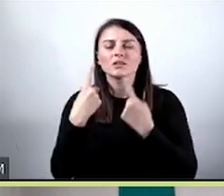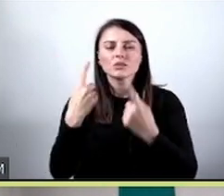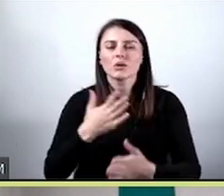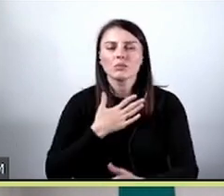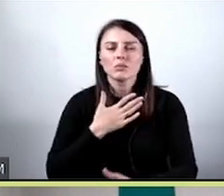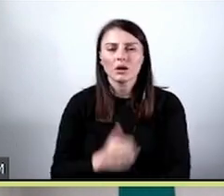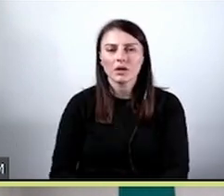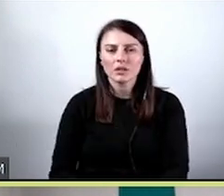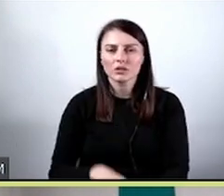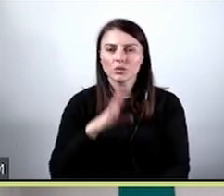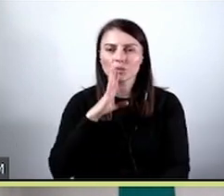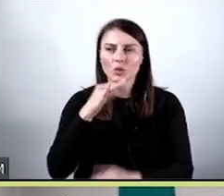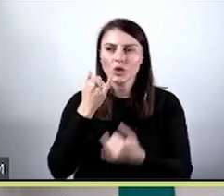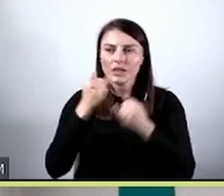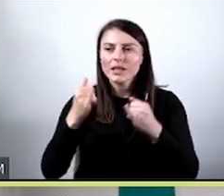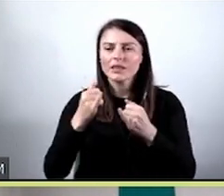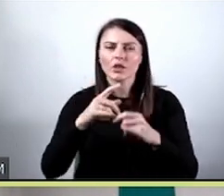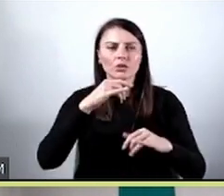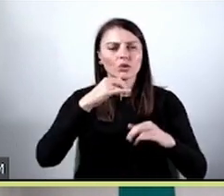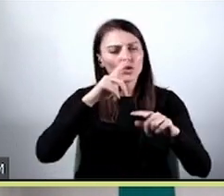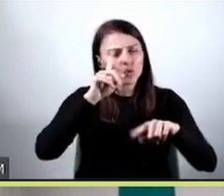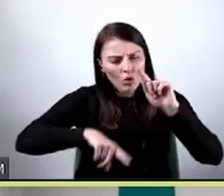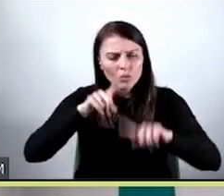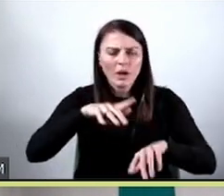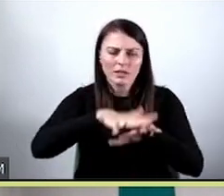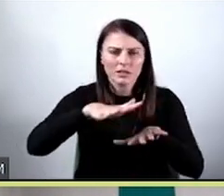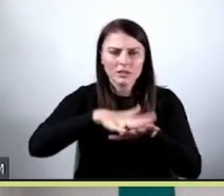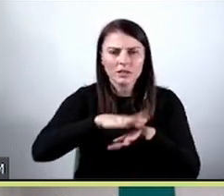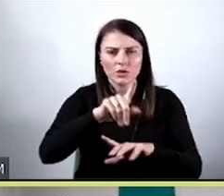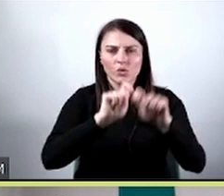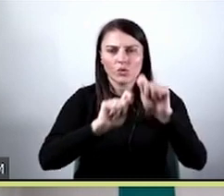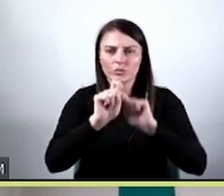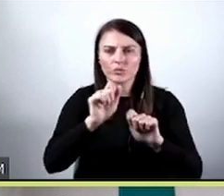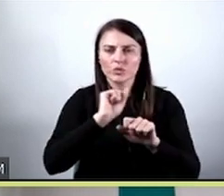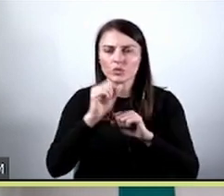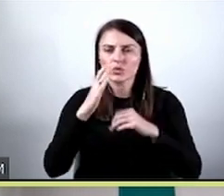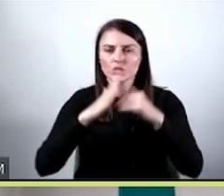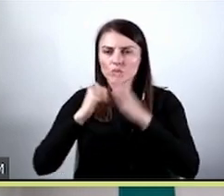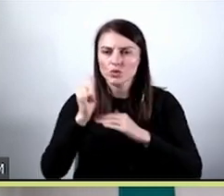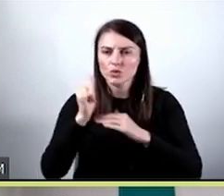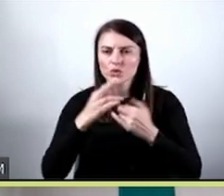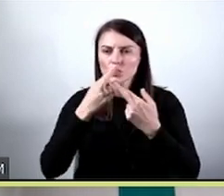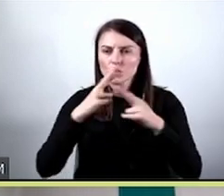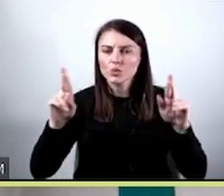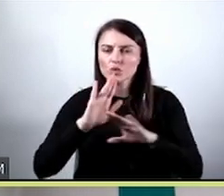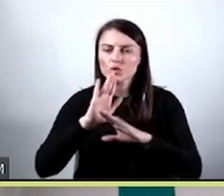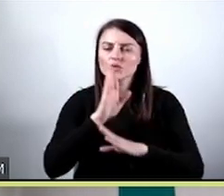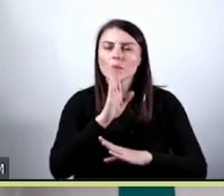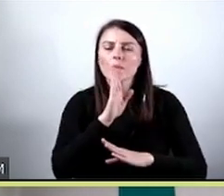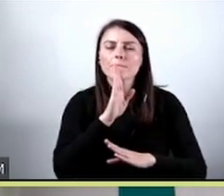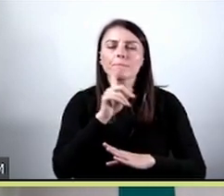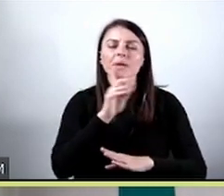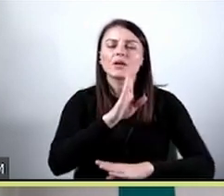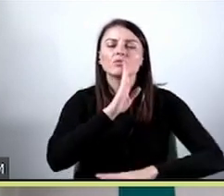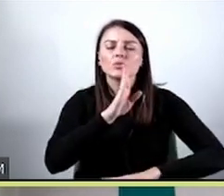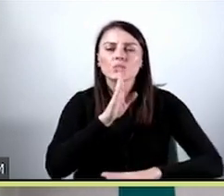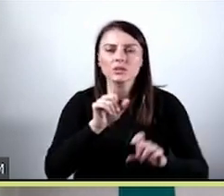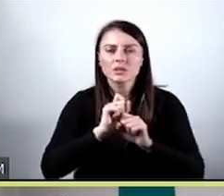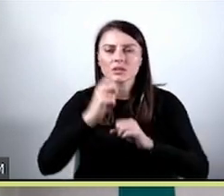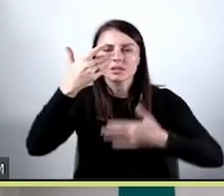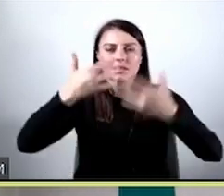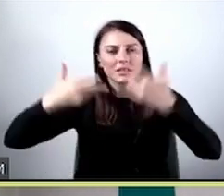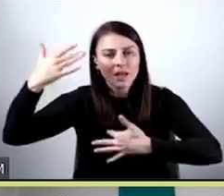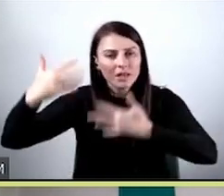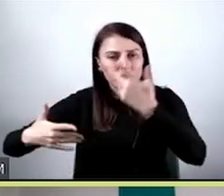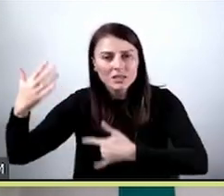zwykłych, deterministycznych systemów. Są to rozwiązania zbudowane na bazie statystyki i prawdopodobieństwa i w związku z